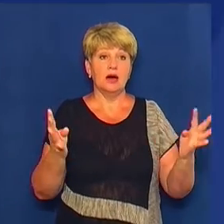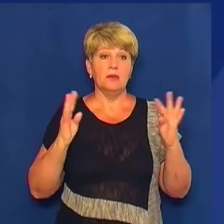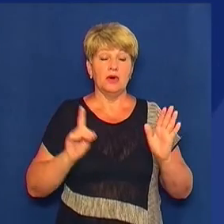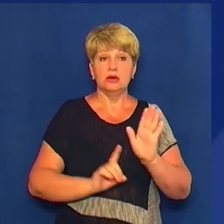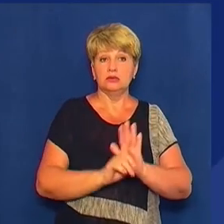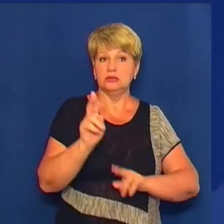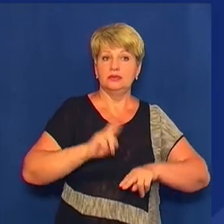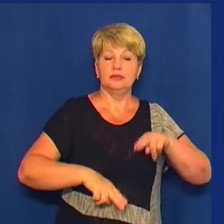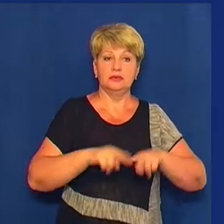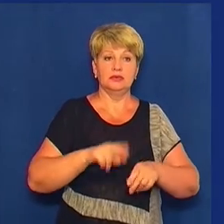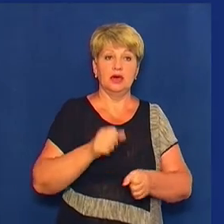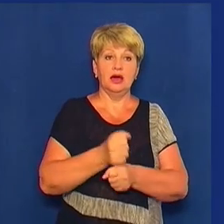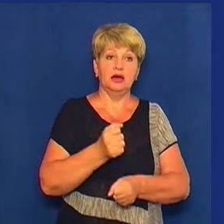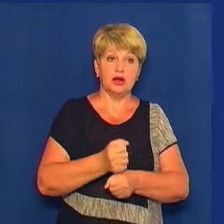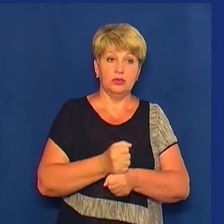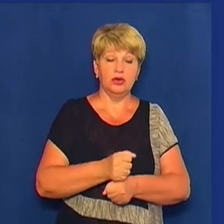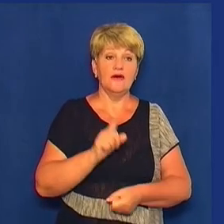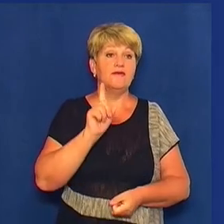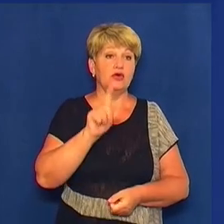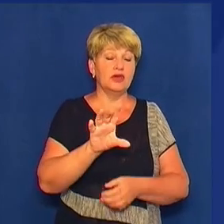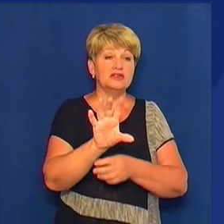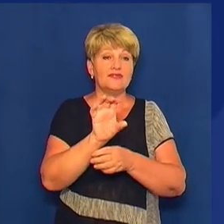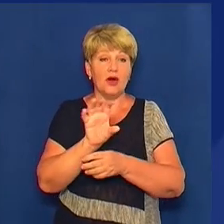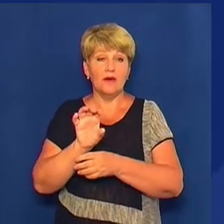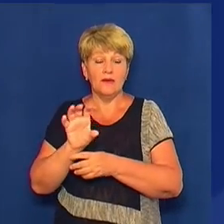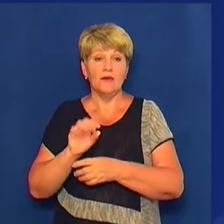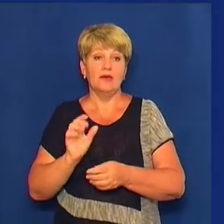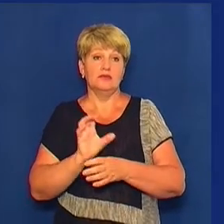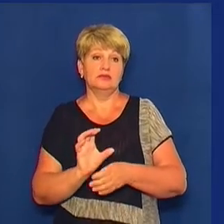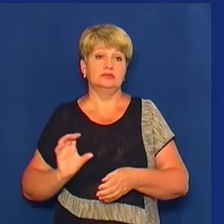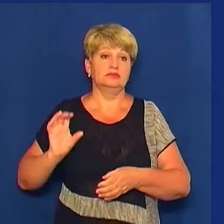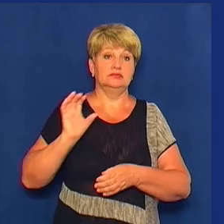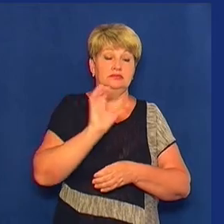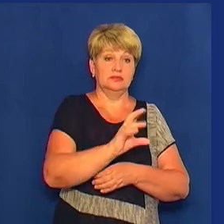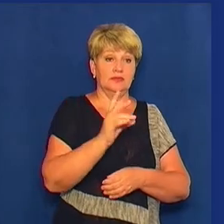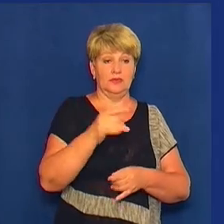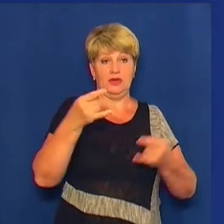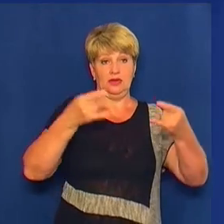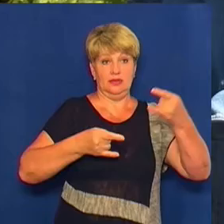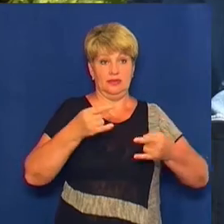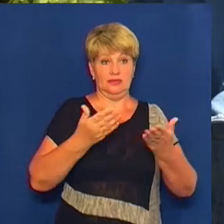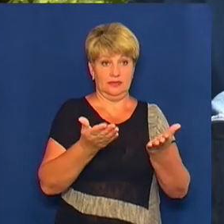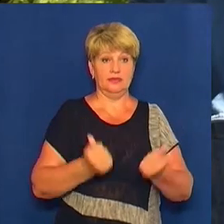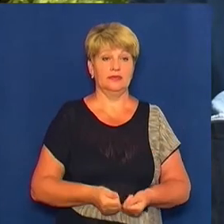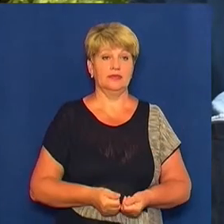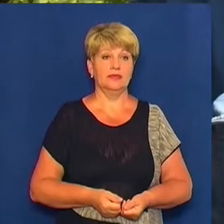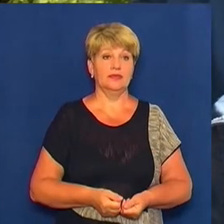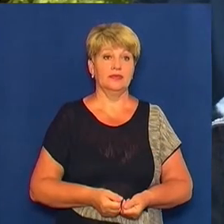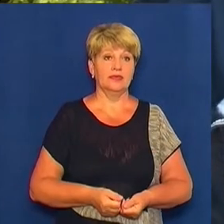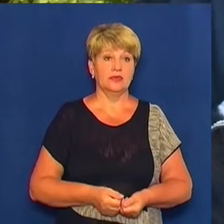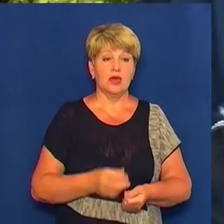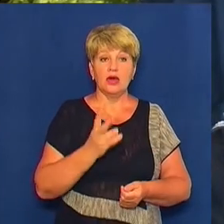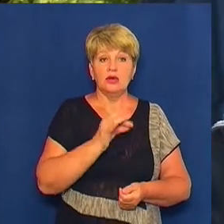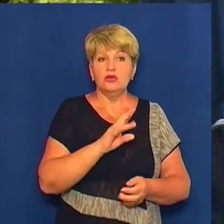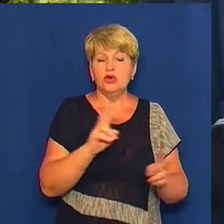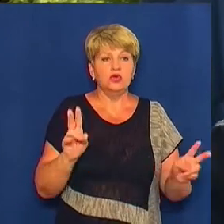розпочали будівельні роботи. Вони їх сфотографували. Світлини ви зараз бачите на екрані. До археологів ніхто не